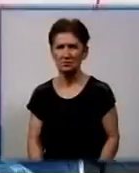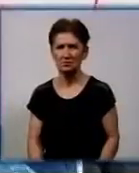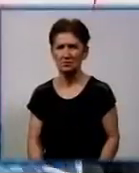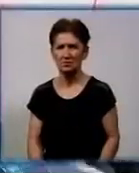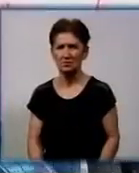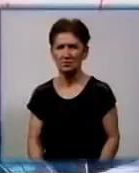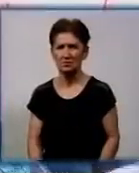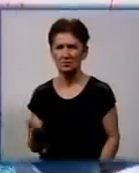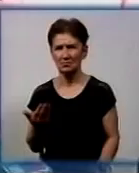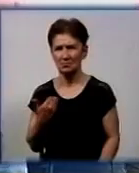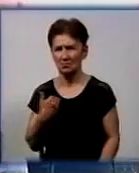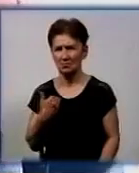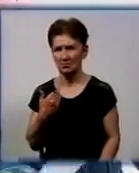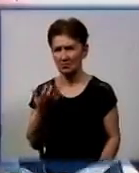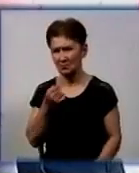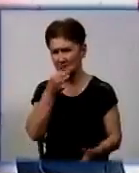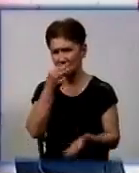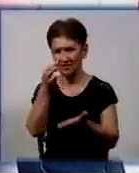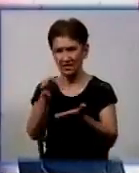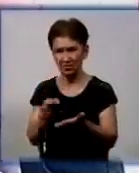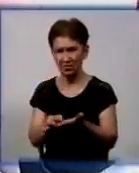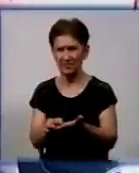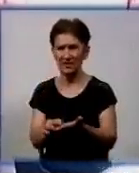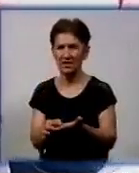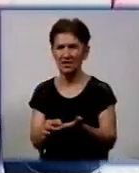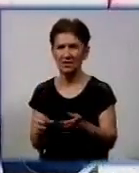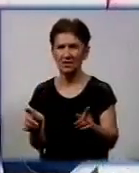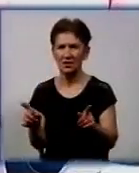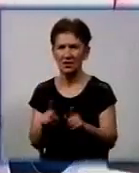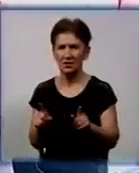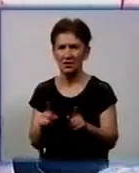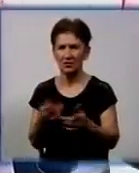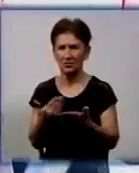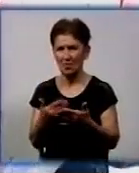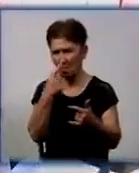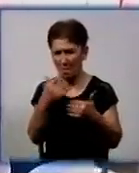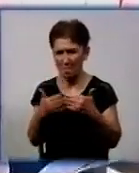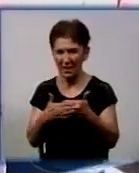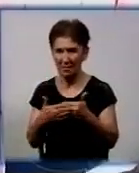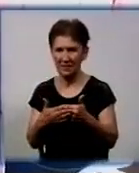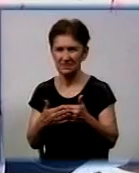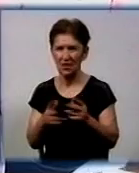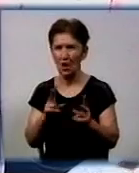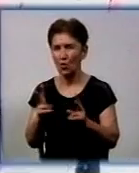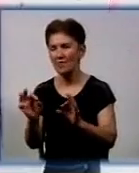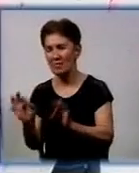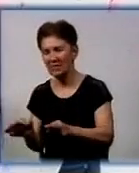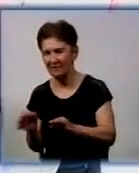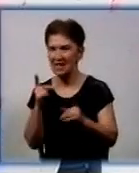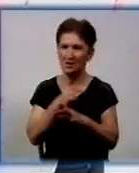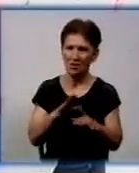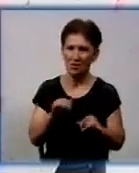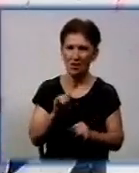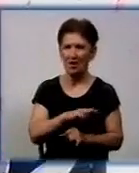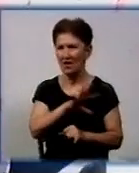Ми звіряємо відповіді одна з однею. Щоб знати, приблизно у кого правильно, у кого ні. Тут, до речі, всі відповіді у